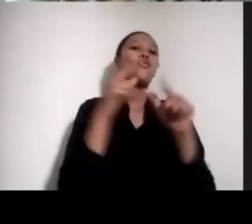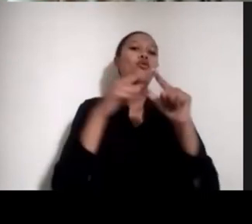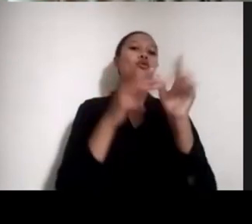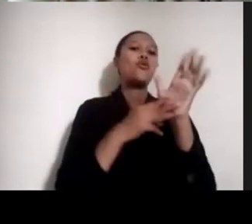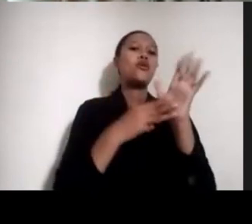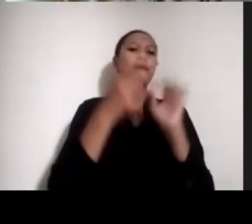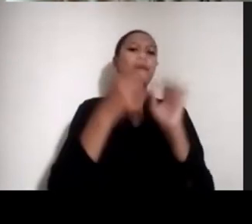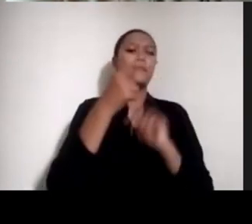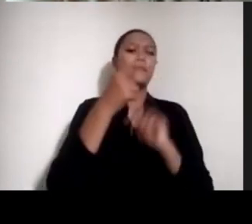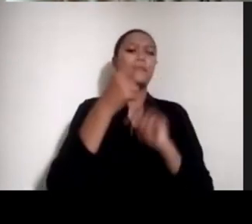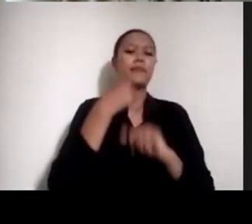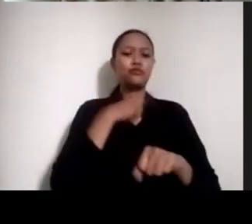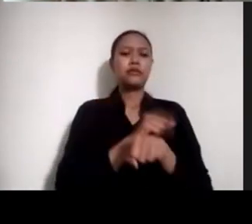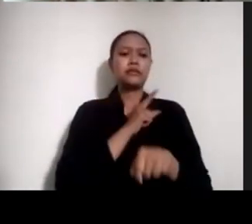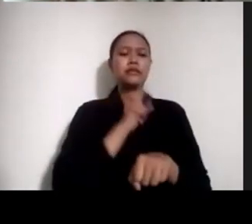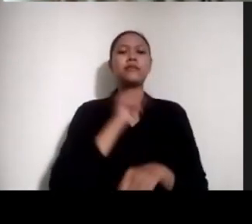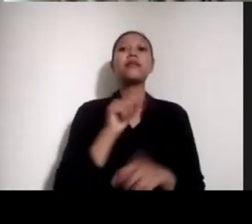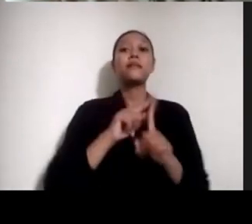cara menghitung rumusnya.